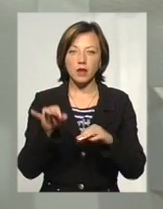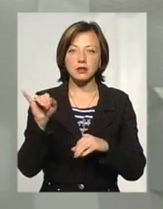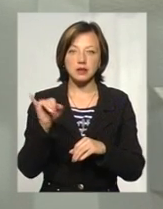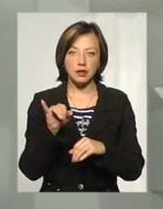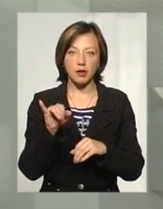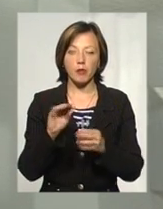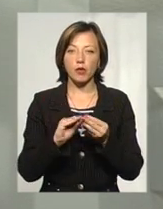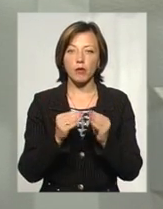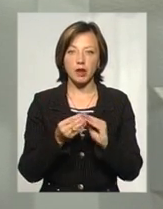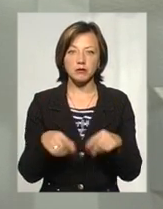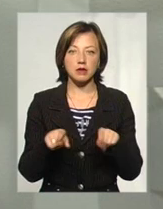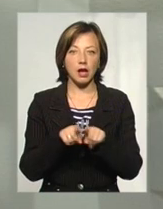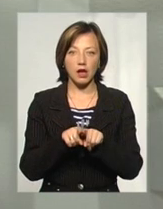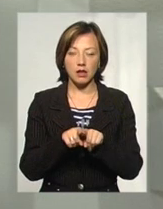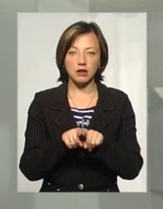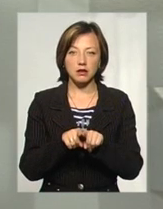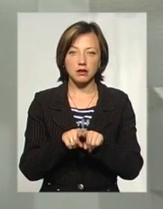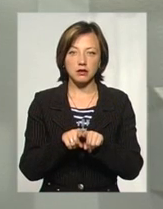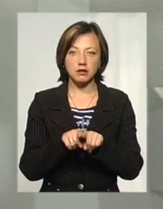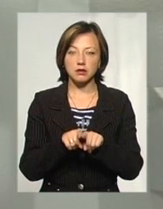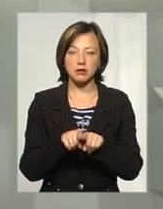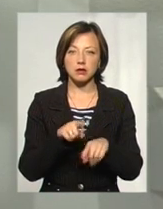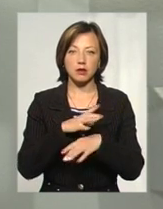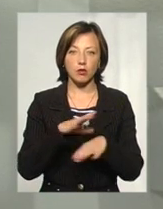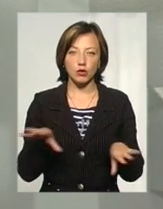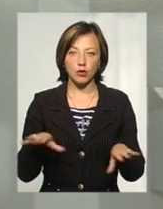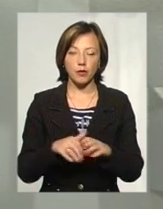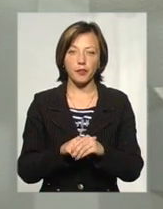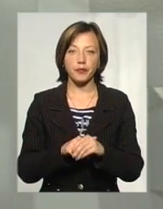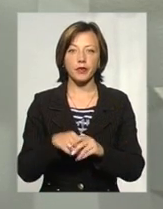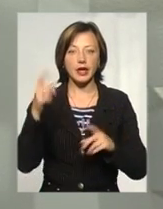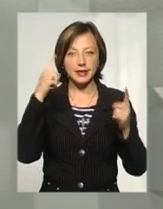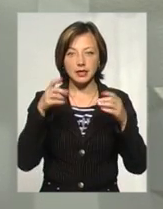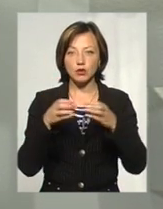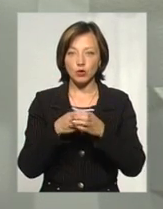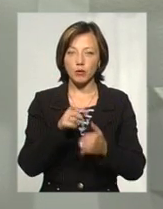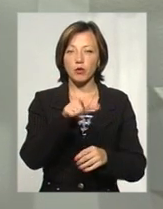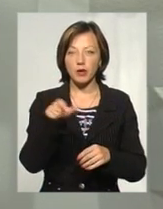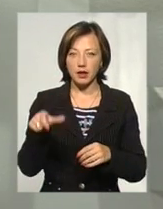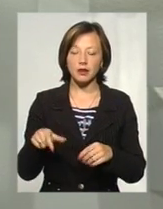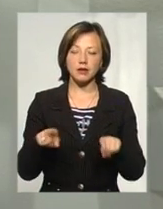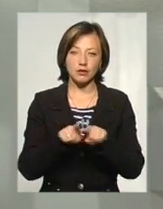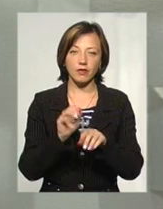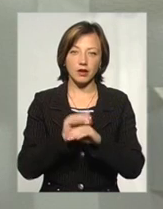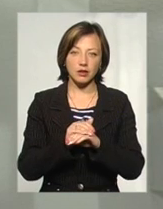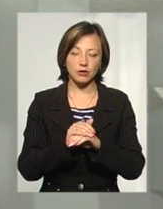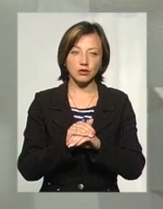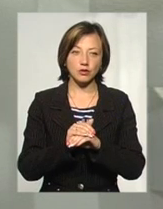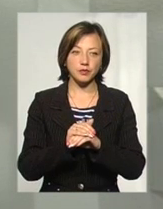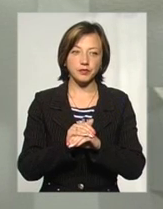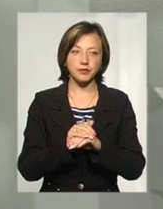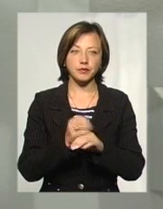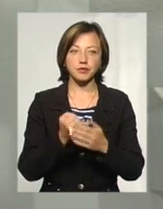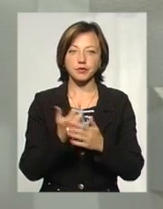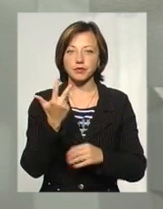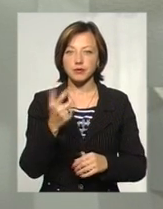проблем таких з громадськими організаціями у нас не виникало. З ініціативними групами громадян це фактично до трьох